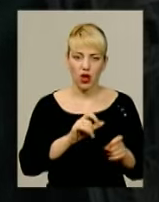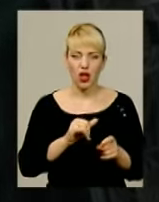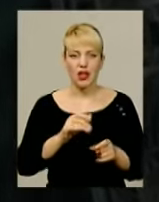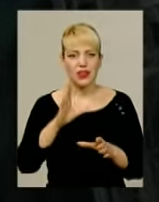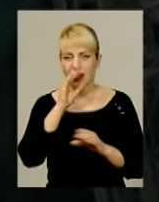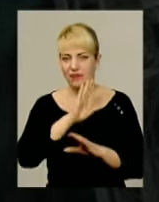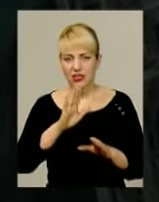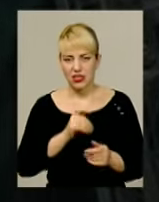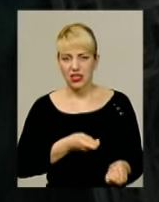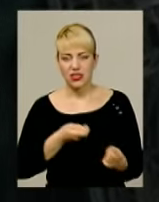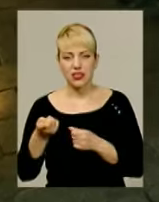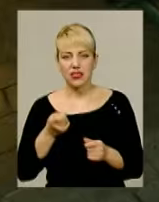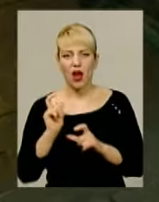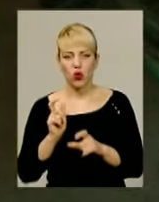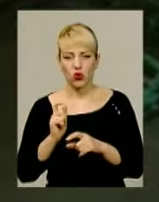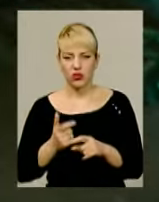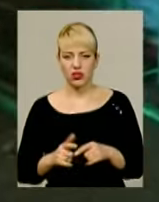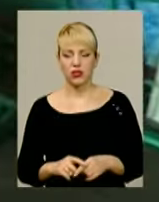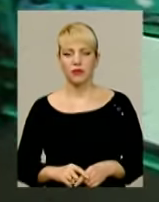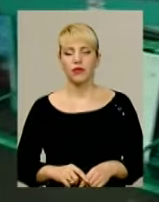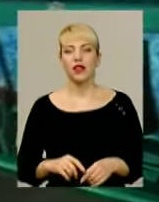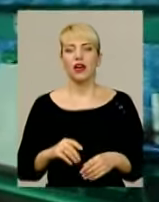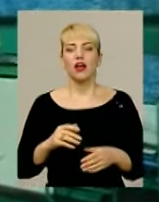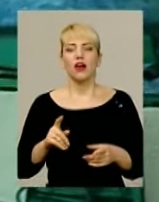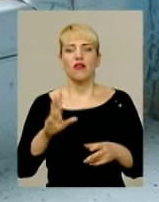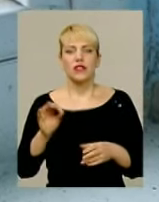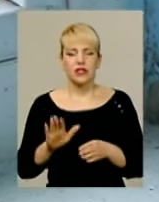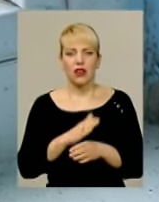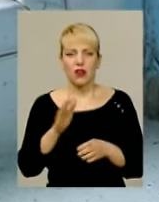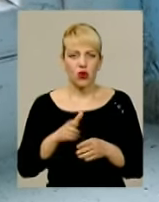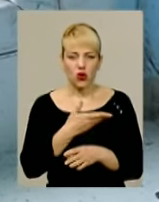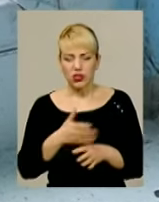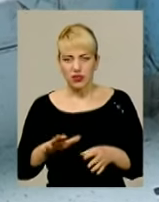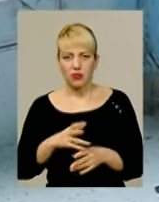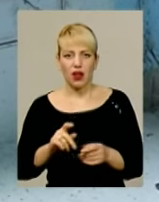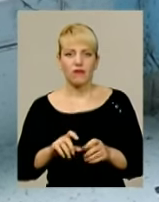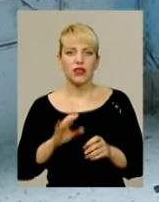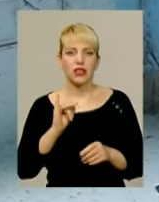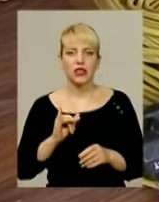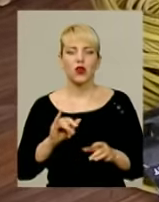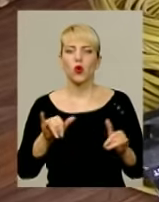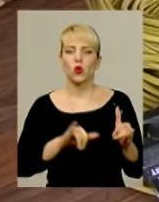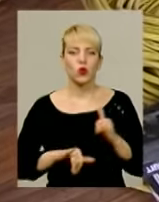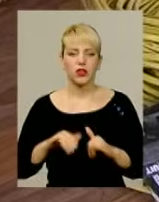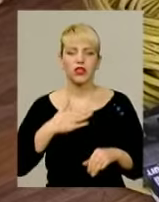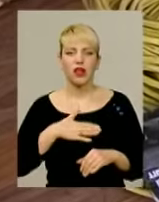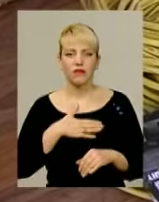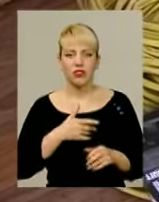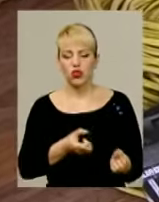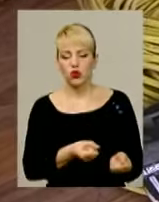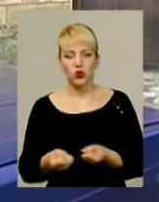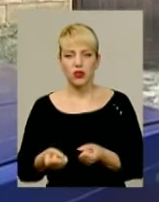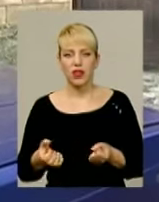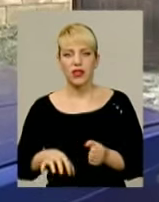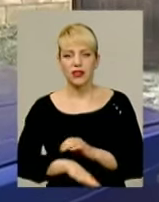Отож, решітки з вікон позрізав, парти розібрав, труби водогону та дроти від'єднав. А на питання, куди і навіщо тягнув